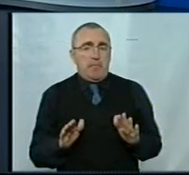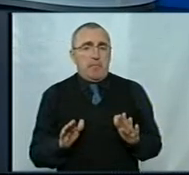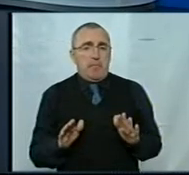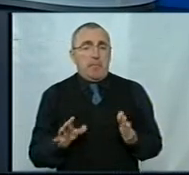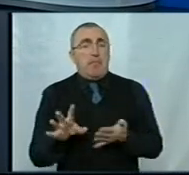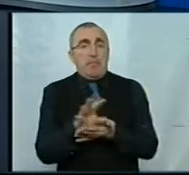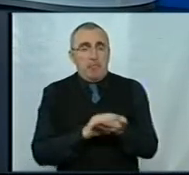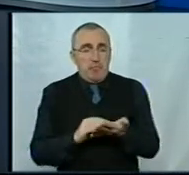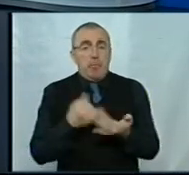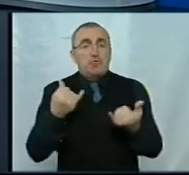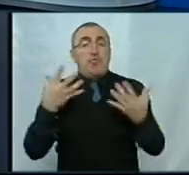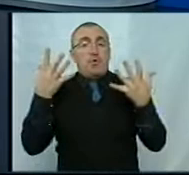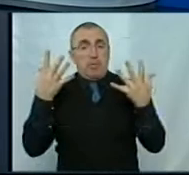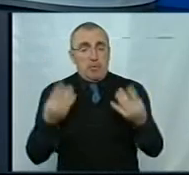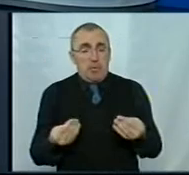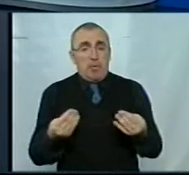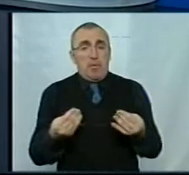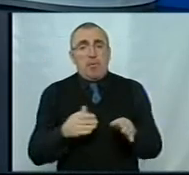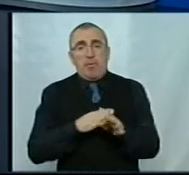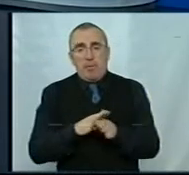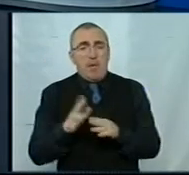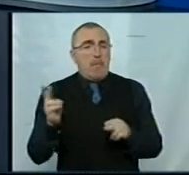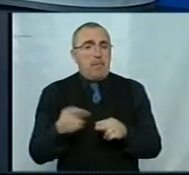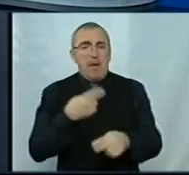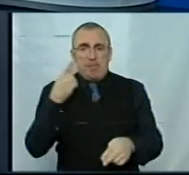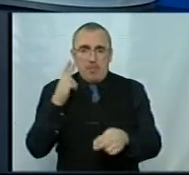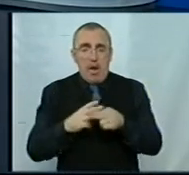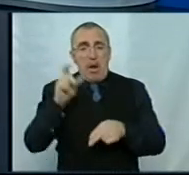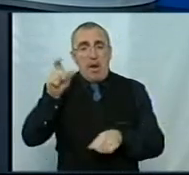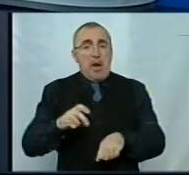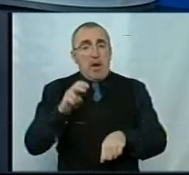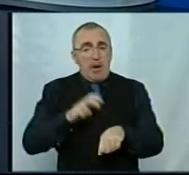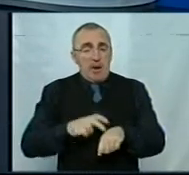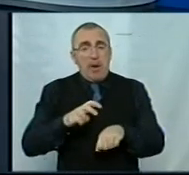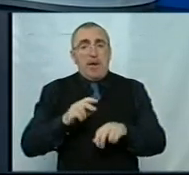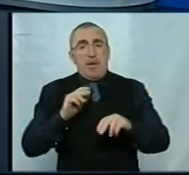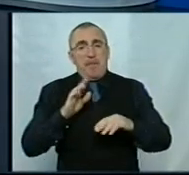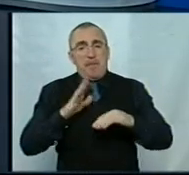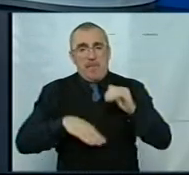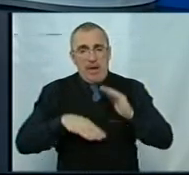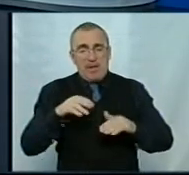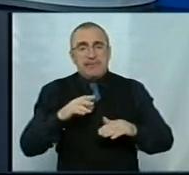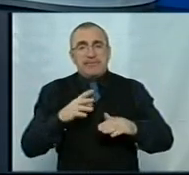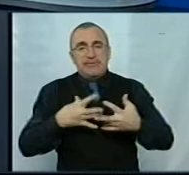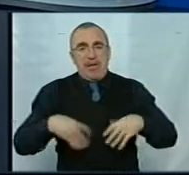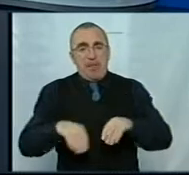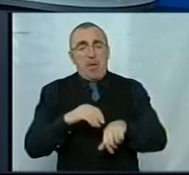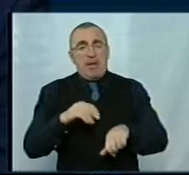повторюю ще раз. На сьогоднішній день абсолютно безперешкодна лікарі загальної практики сімейної медицини,